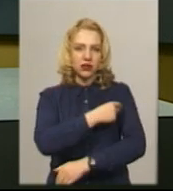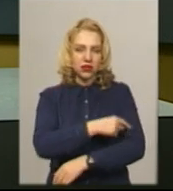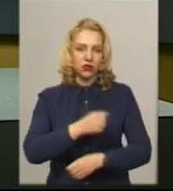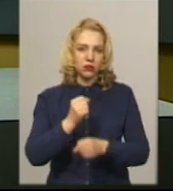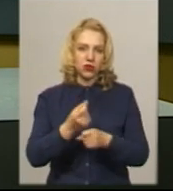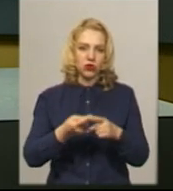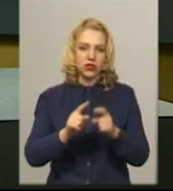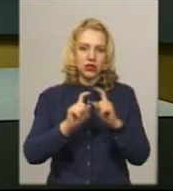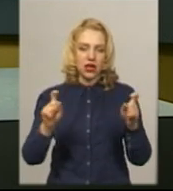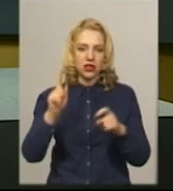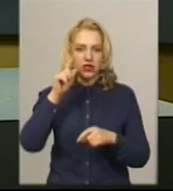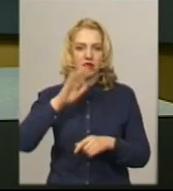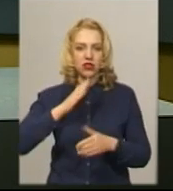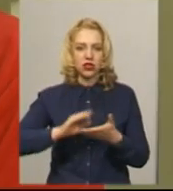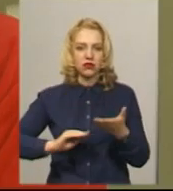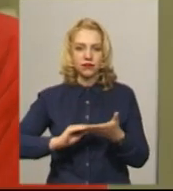Тетяна Ворожцова.